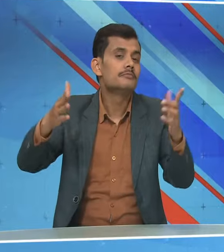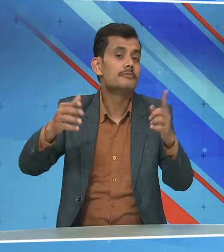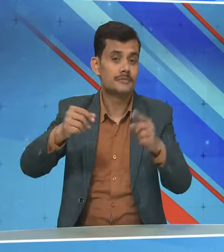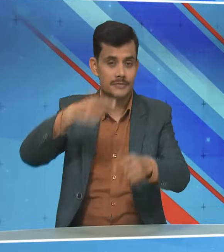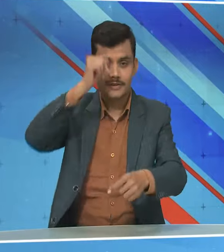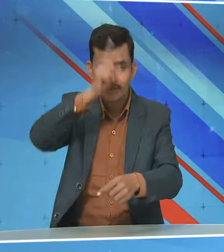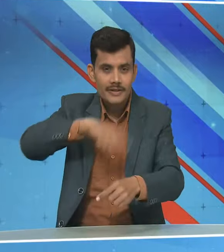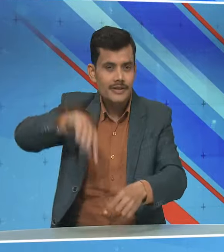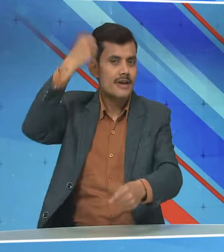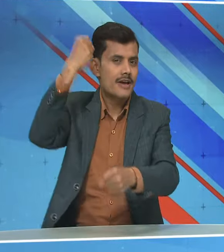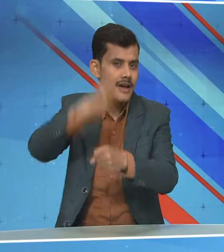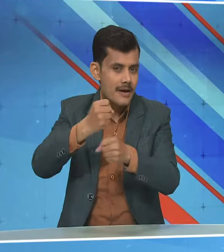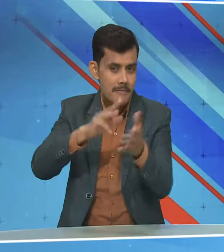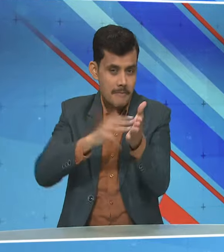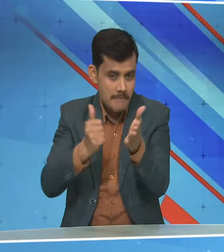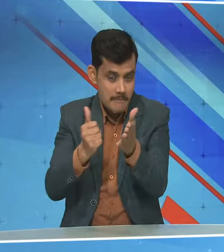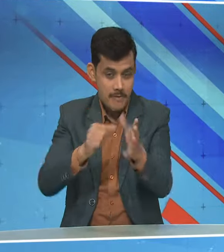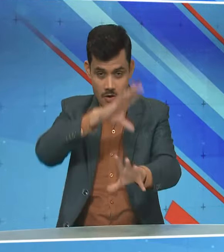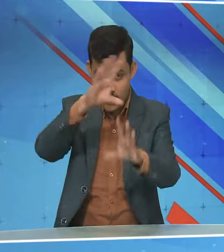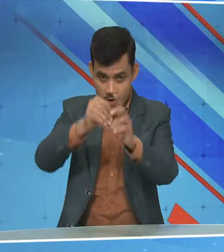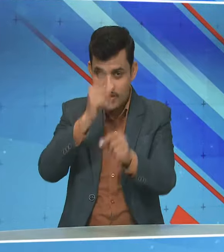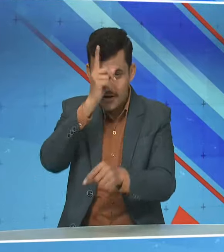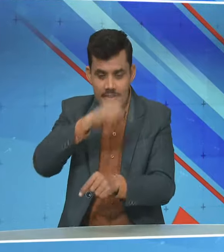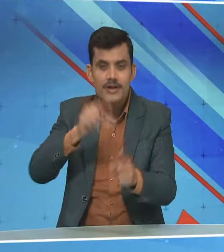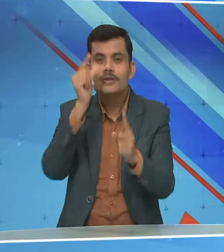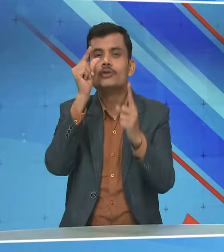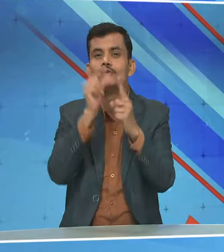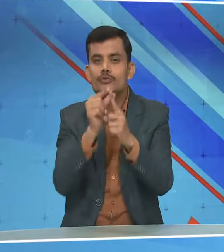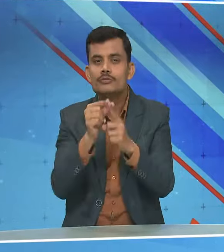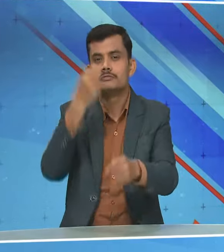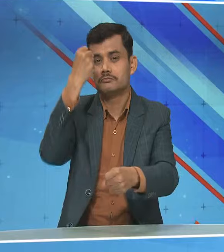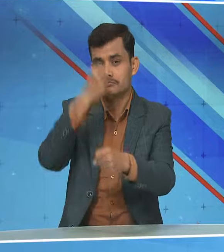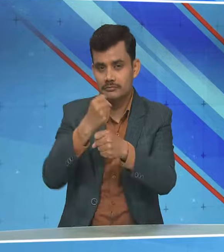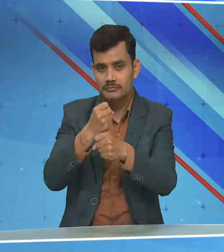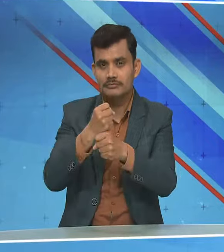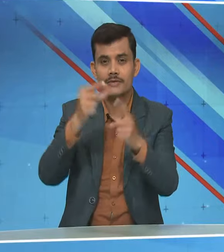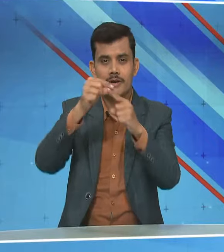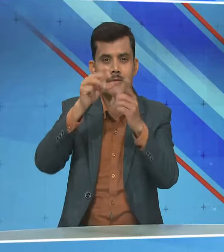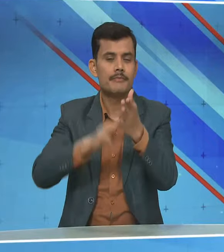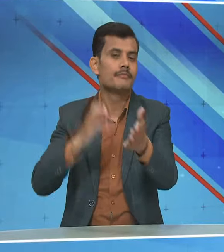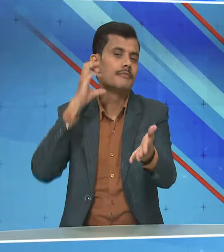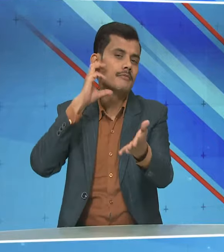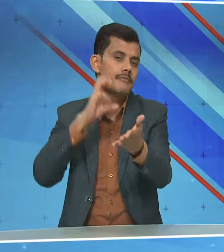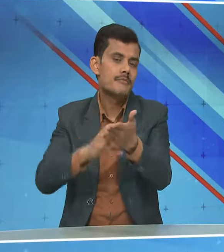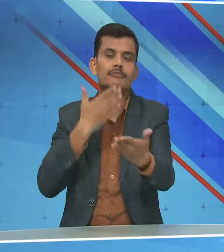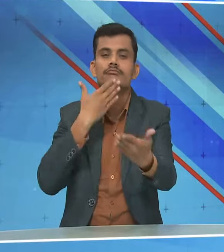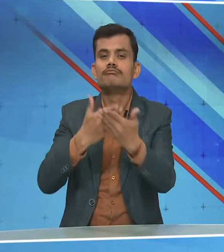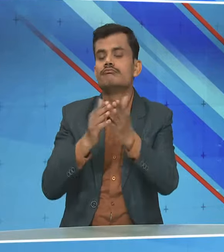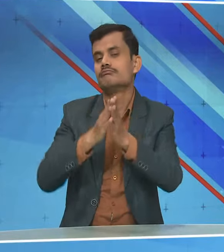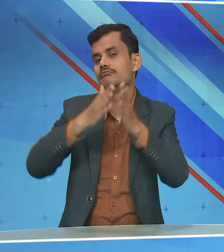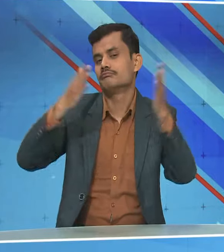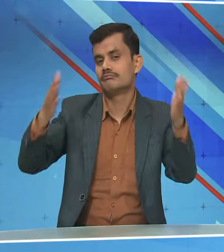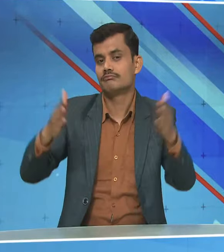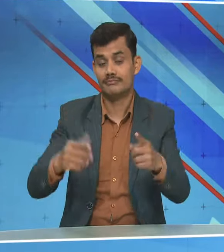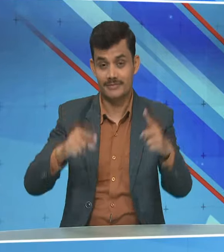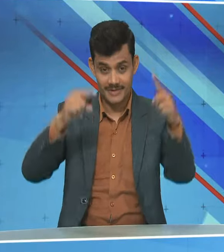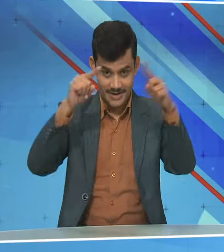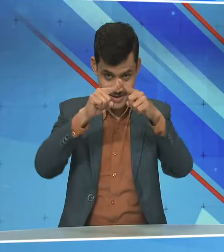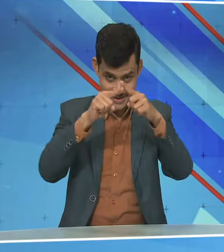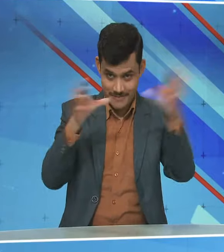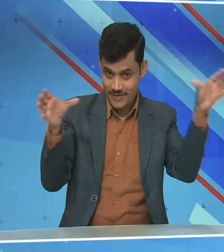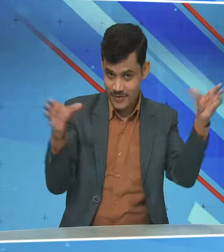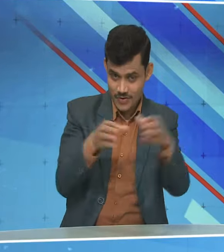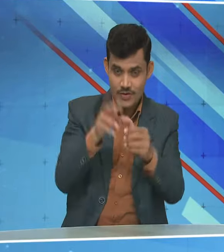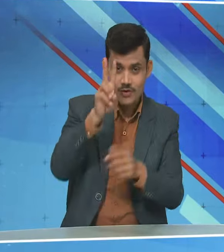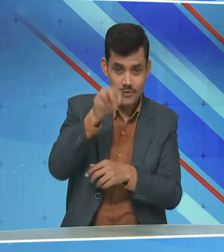सी अरेंड प्रिदिजी ने ट्वा रहे जी प्रणीट सुब्राविंगर अच प्रुट्र